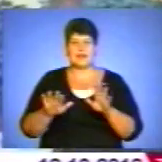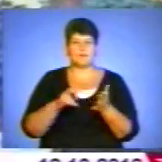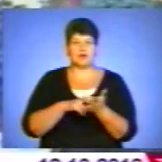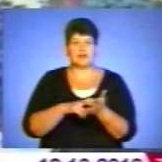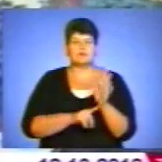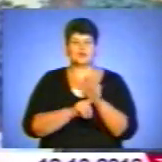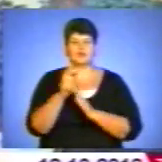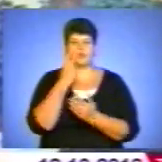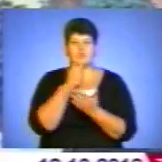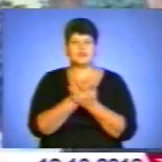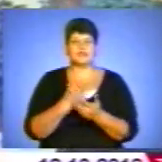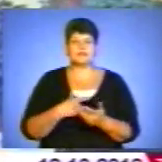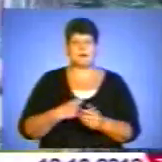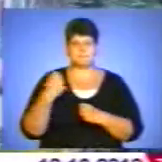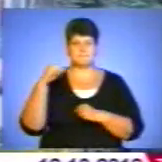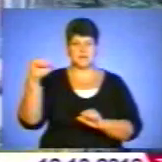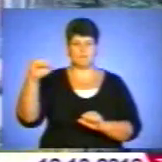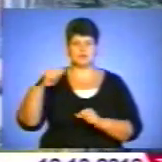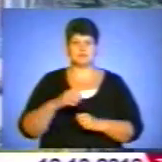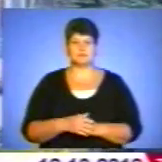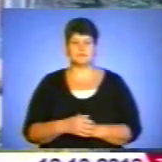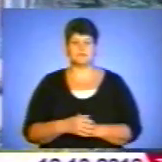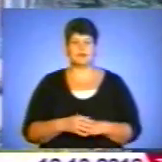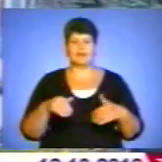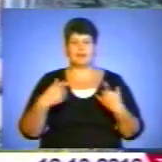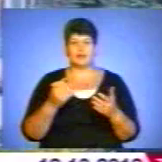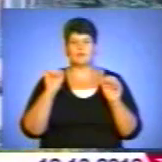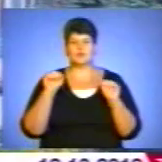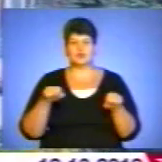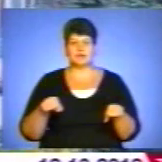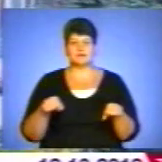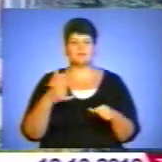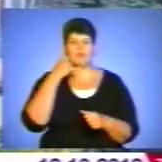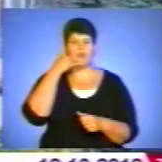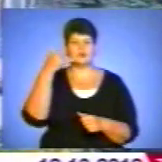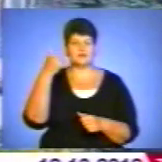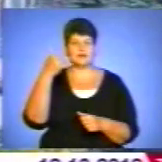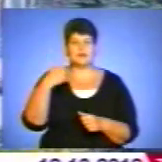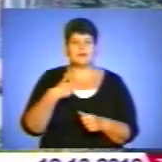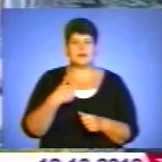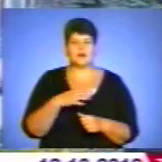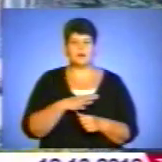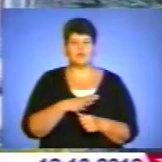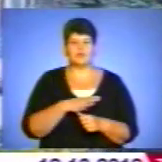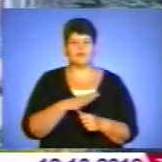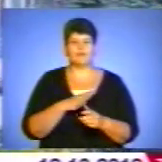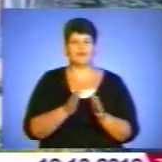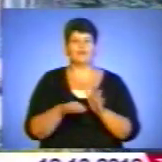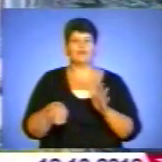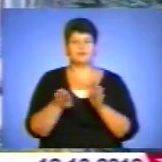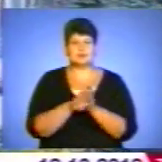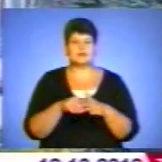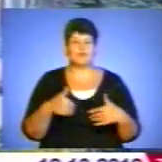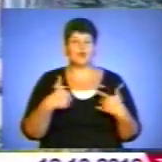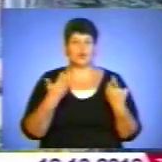спочатку бачили себе переможцями. Дала таку можливість, позвонили, я був, зараз перебував від пусті, запропонували.